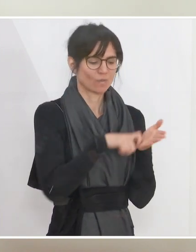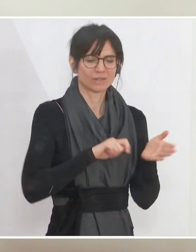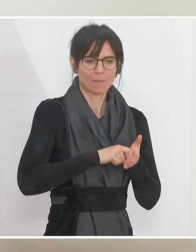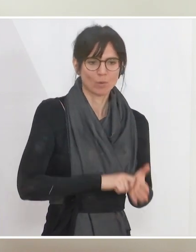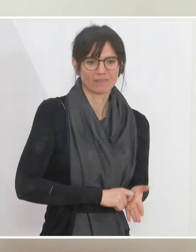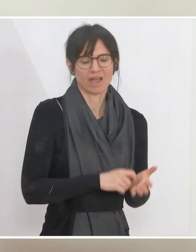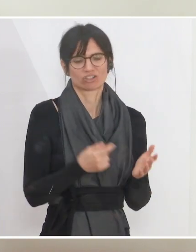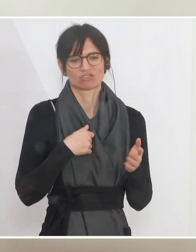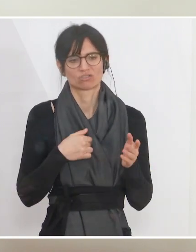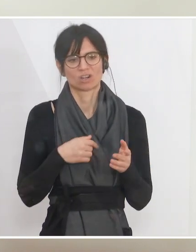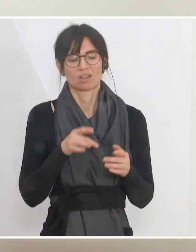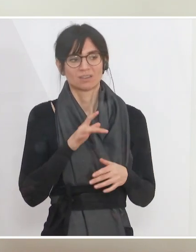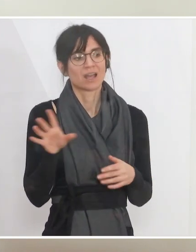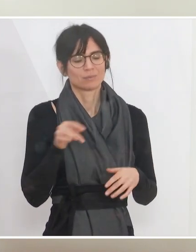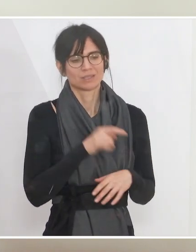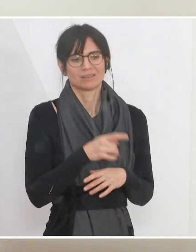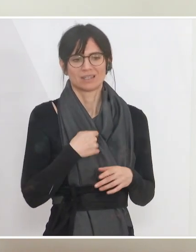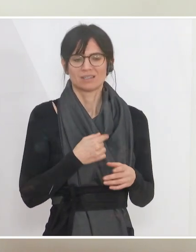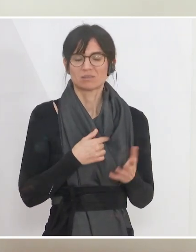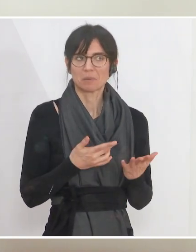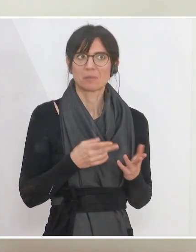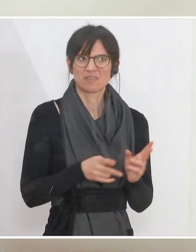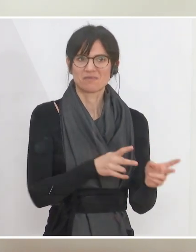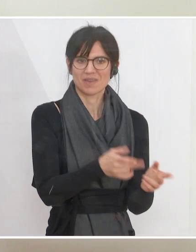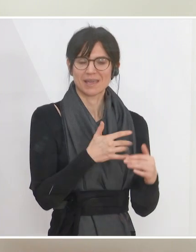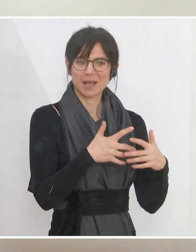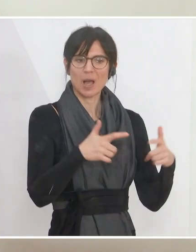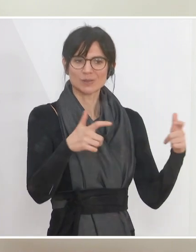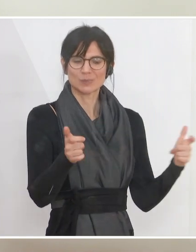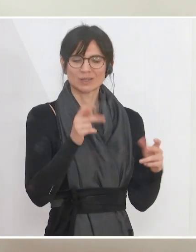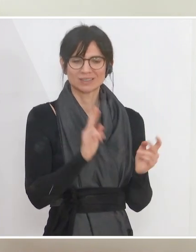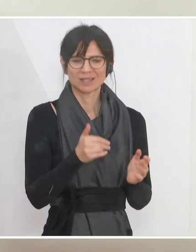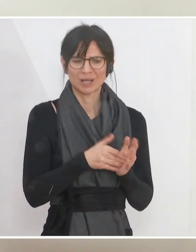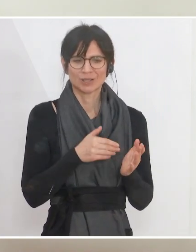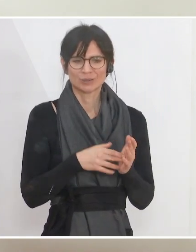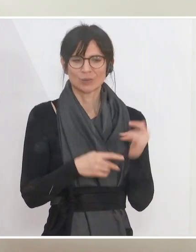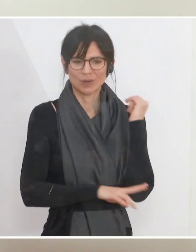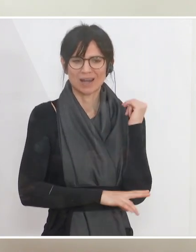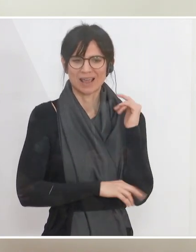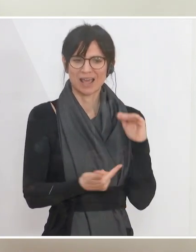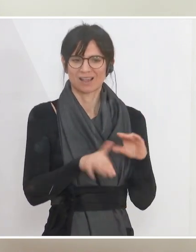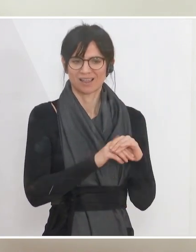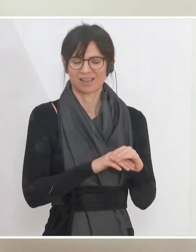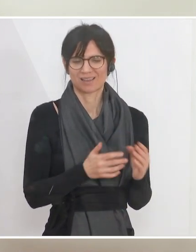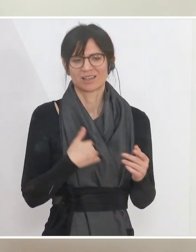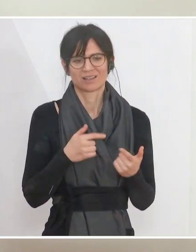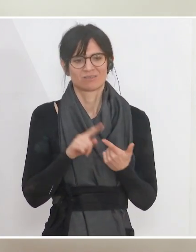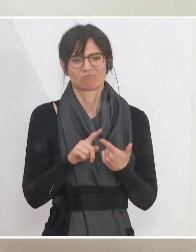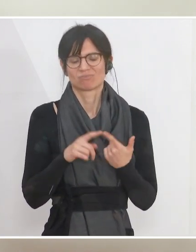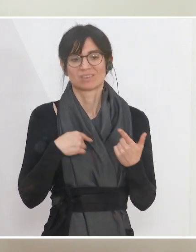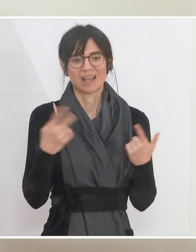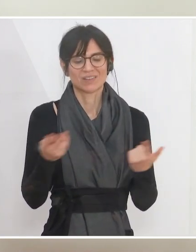montiert und die weiß, mit diesem Ausbaupfad, den wir uns vorgenommen haben, kann sie noch einen weiteren Lehrling einstellen. Das betrifft den